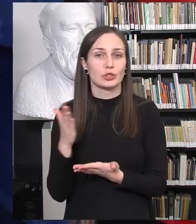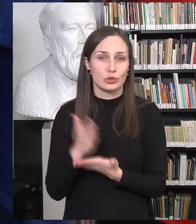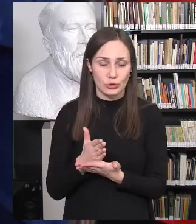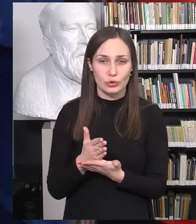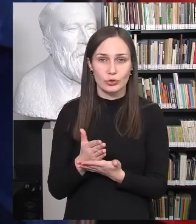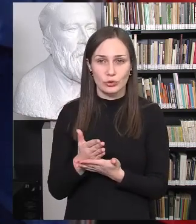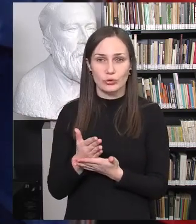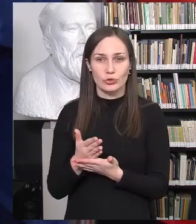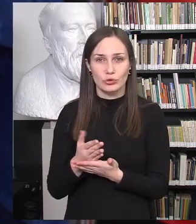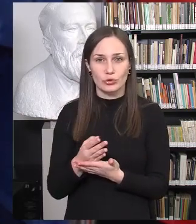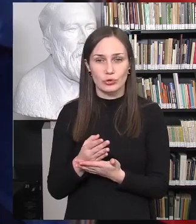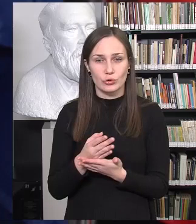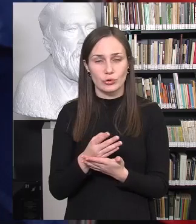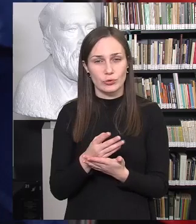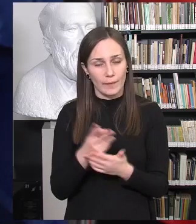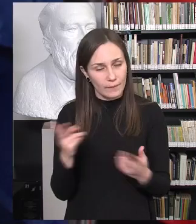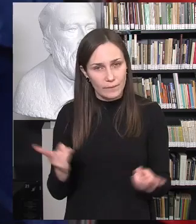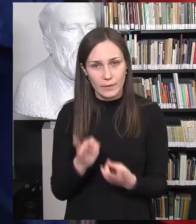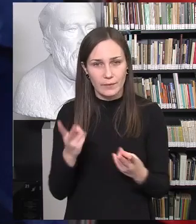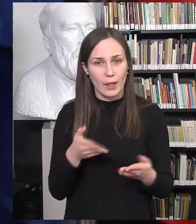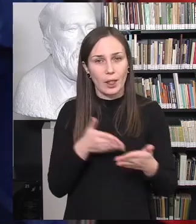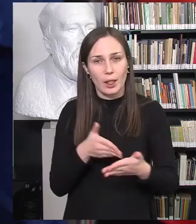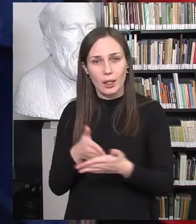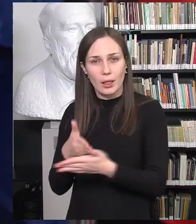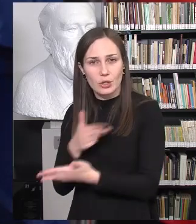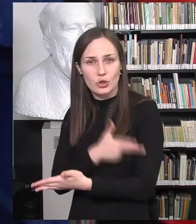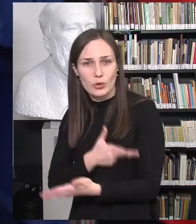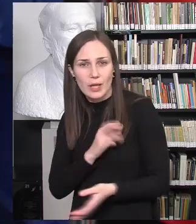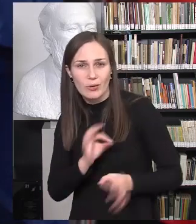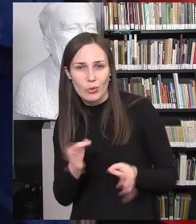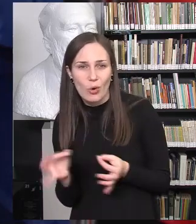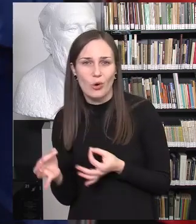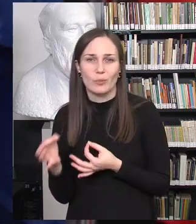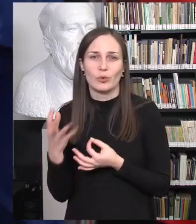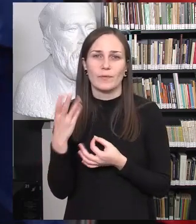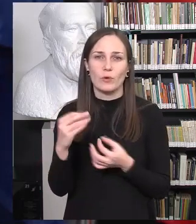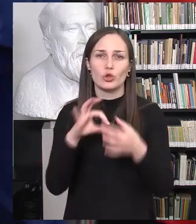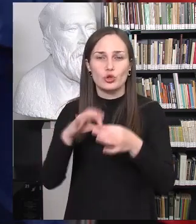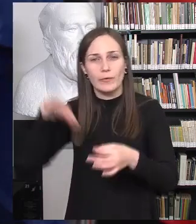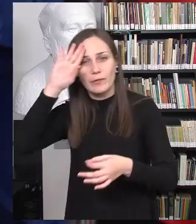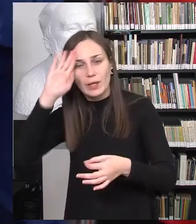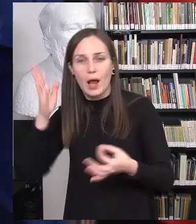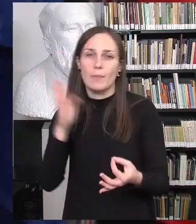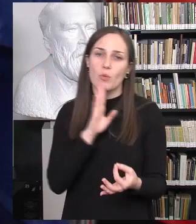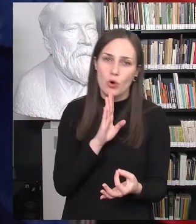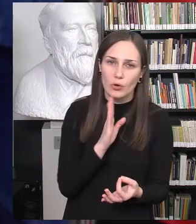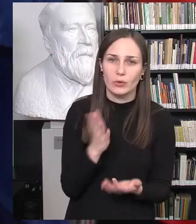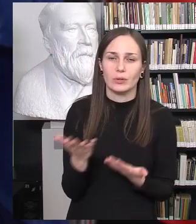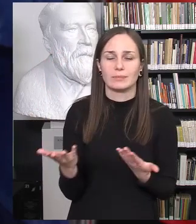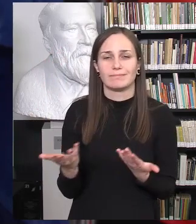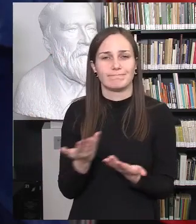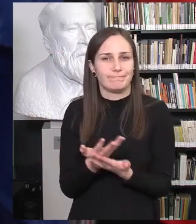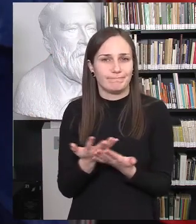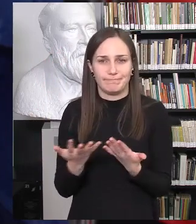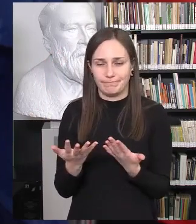mūsų tikrai supa labai daug dar tokių apribojimų, socialinių normų, kurios yra susijęs su litim, su litiškumu. Ir